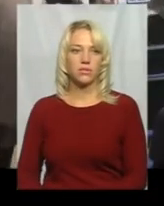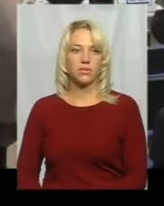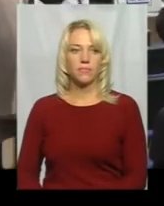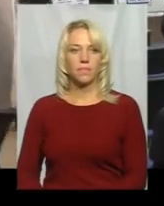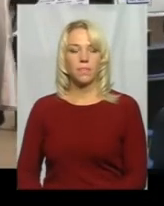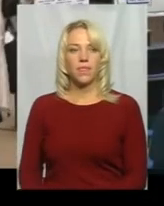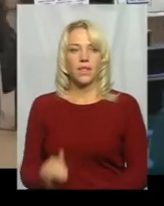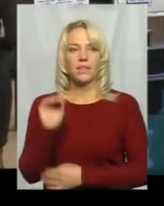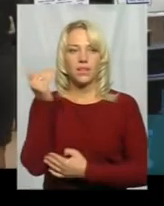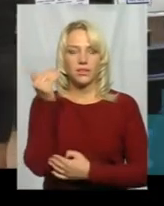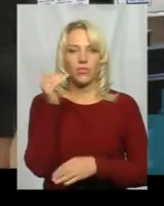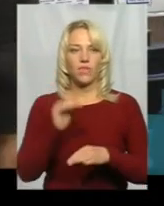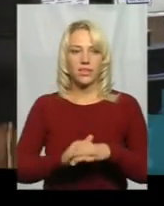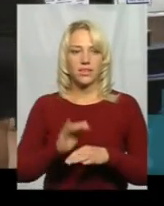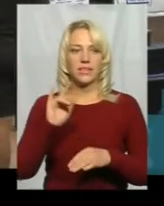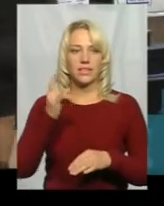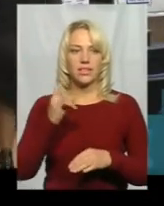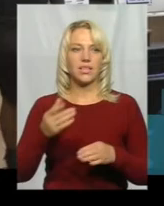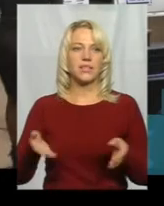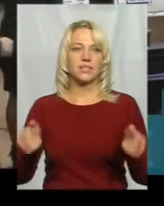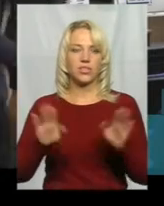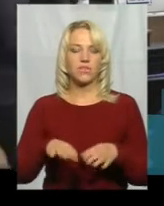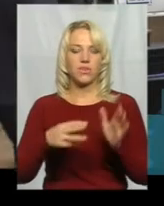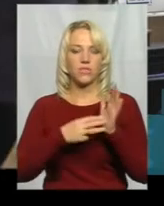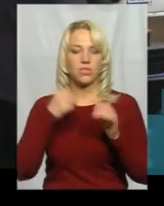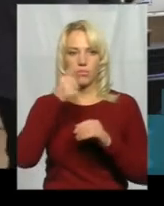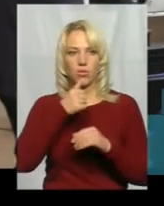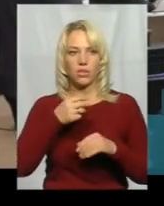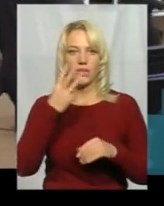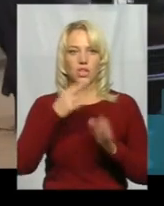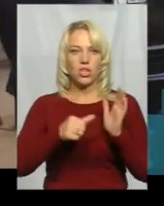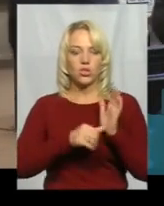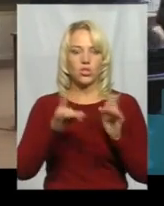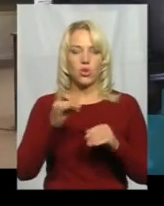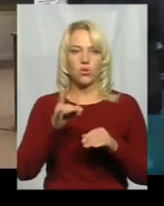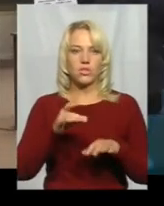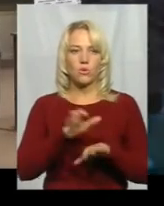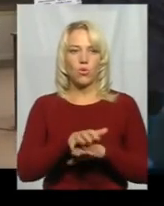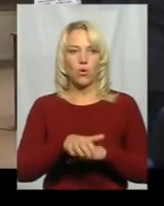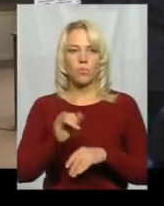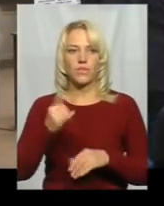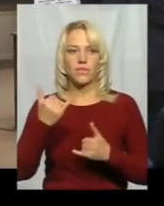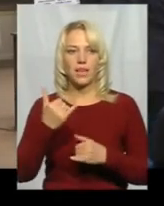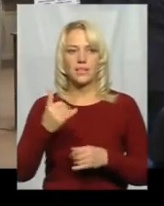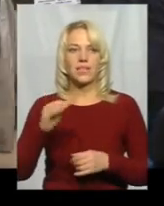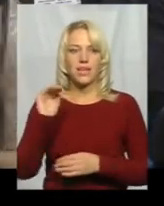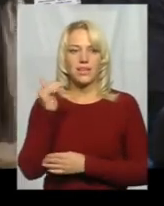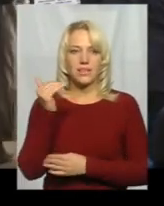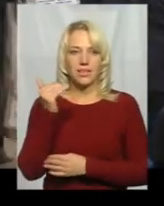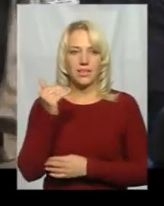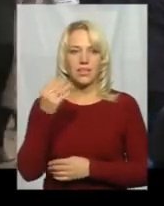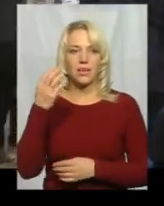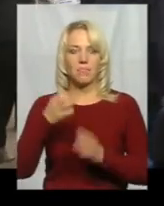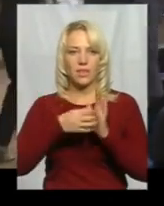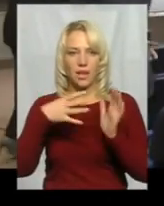Дитину фактично лишив, дитині було 8 років, 36 розмір обуві, а зараз дитині 15 і 44 розмір обуві.